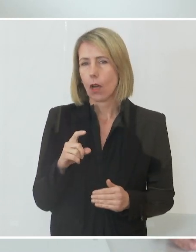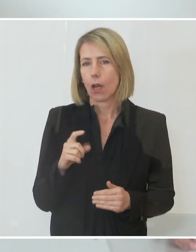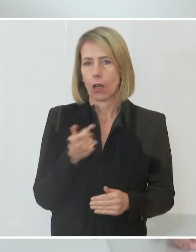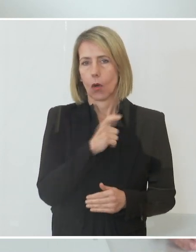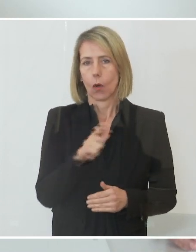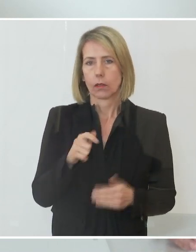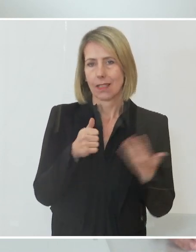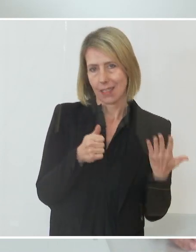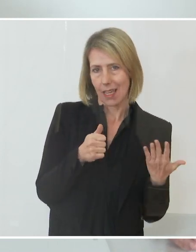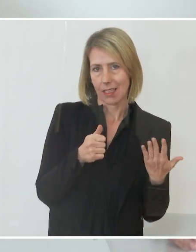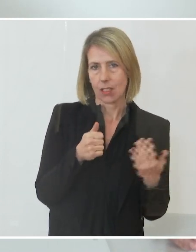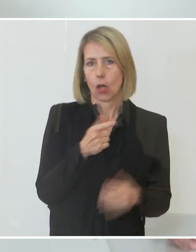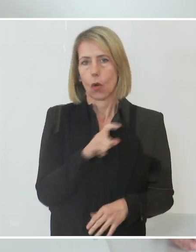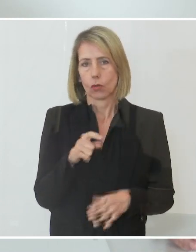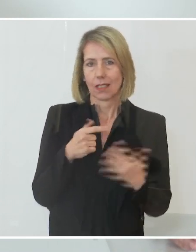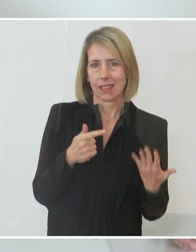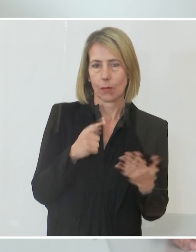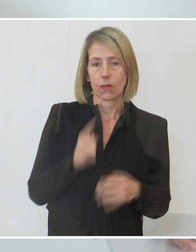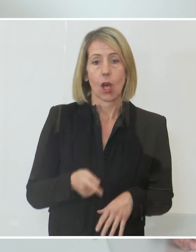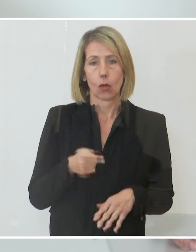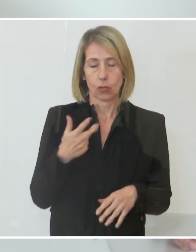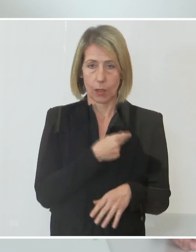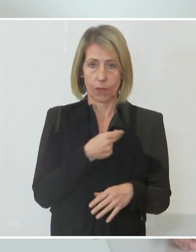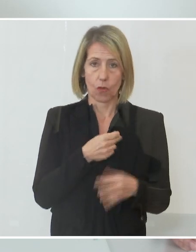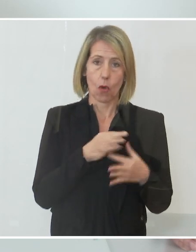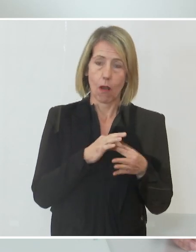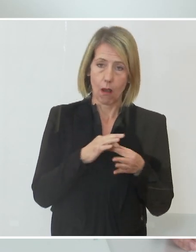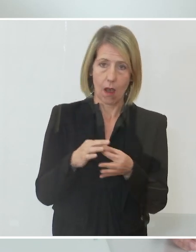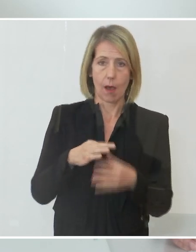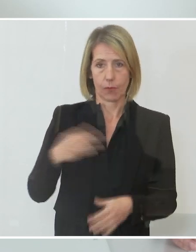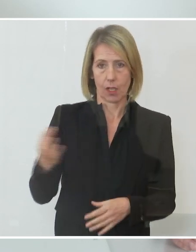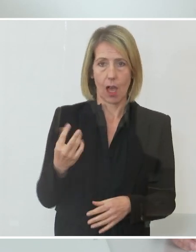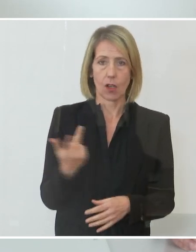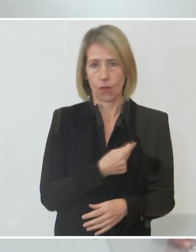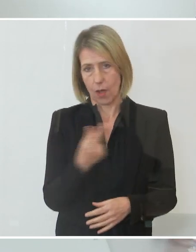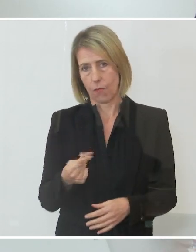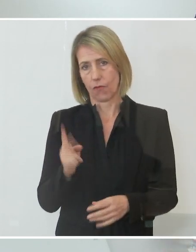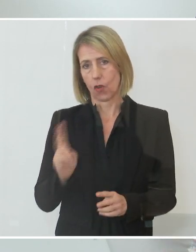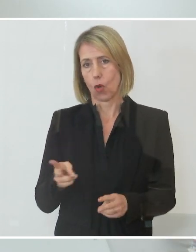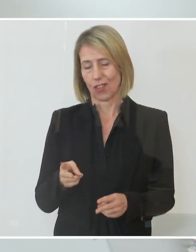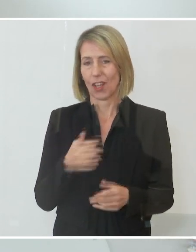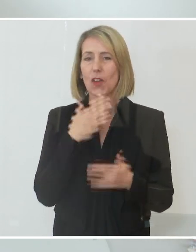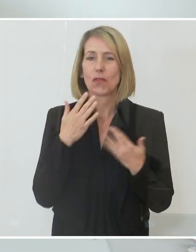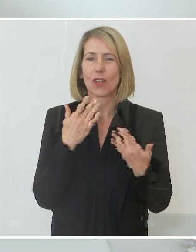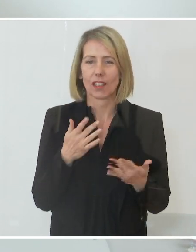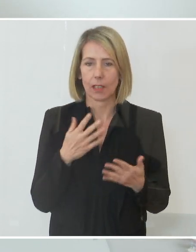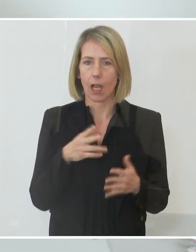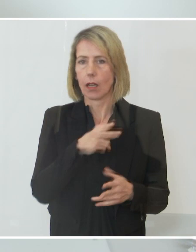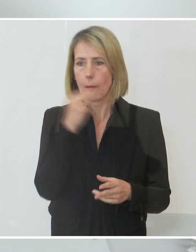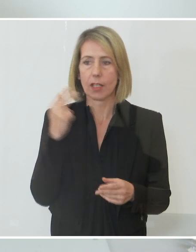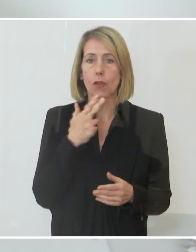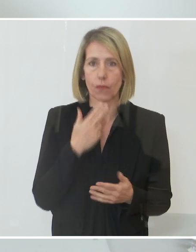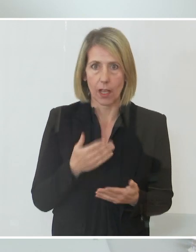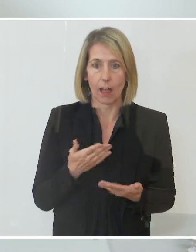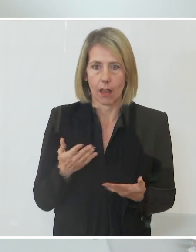6, 107.000 Impfungen pro Tag verabreichen können. Vielen Dank an dieser Stelle an die Menschen, die sich impfen haben